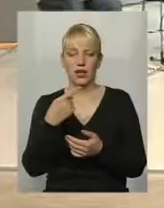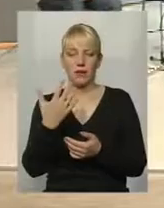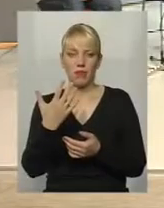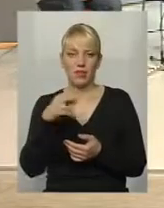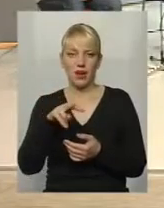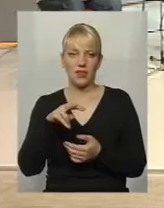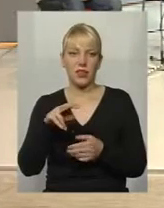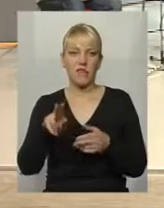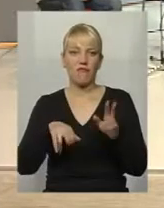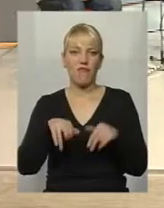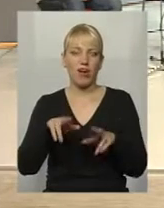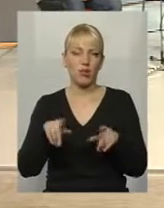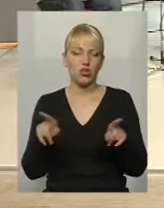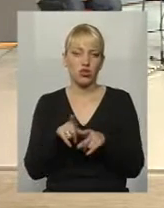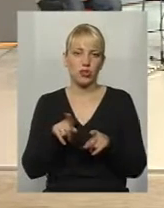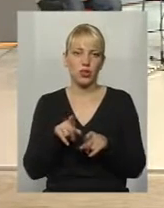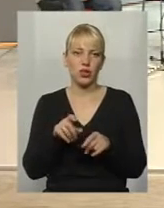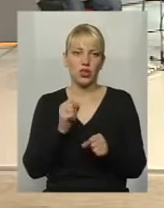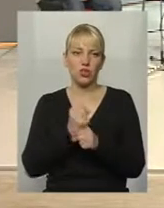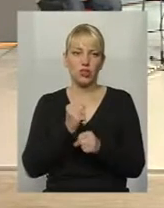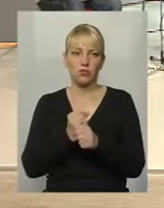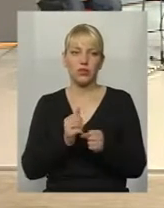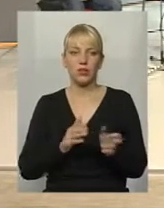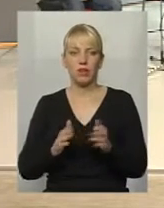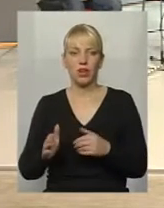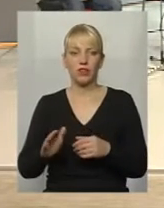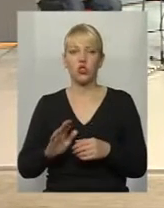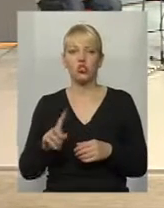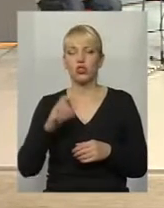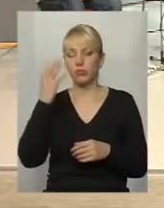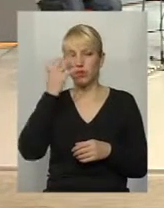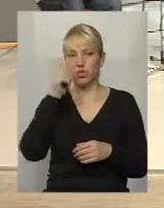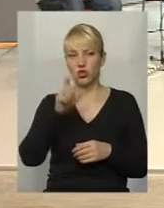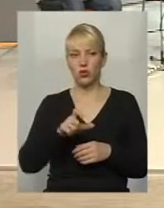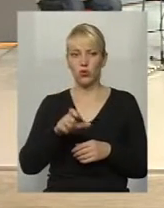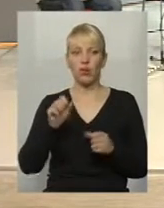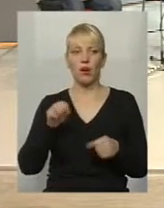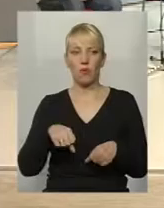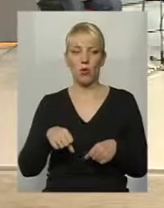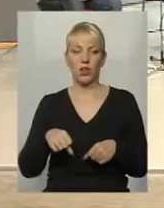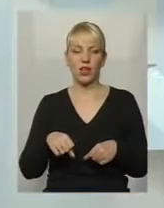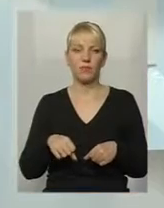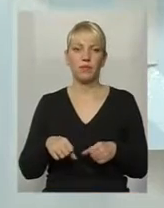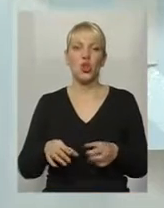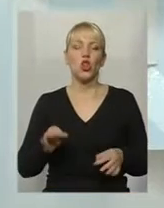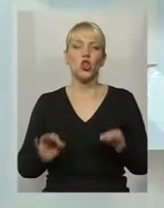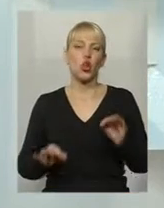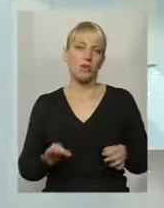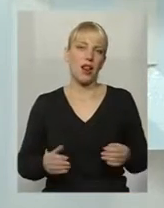щоб... Так, щоб навести пораду, щоб незряча людина могла нормально існувати.